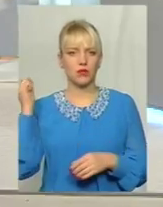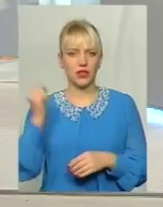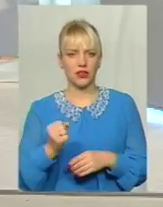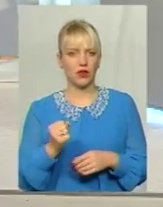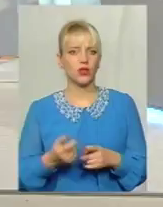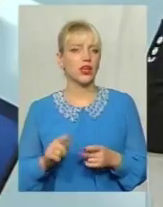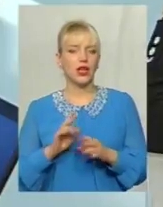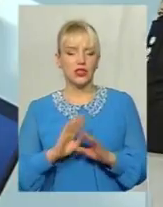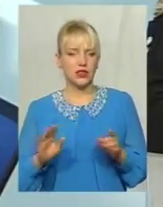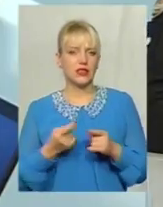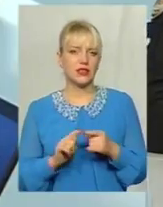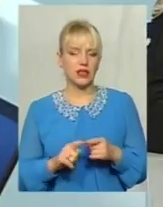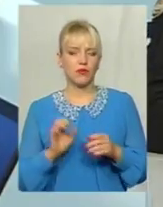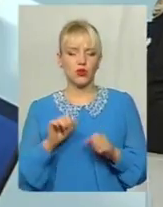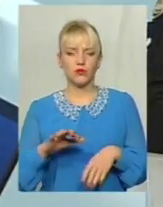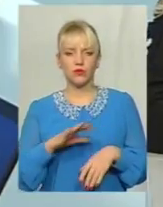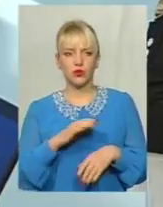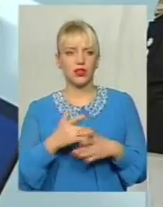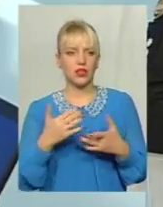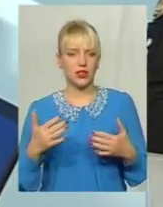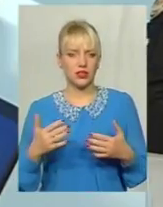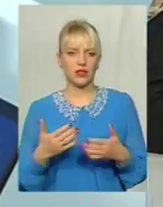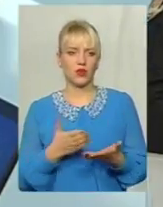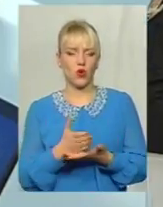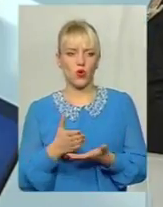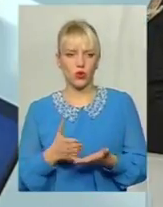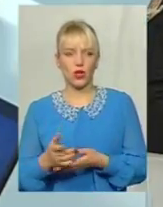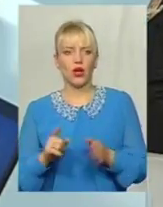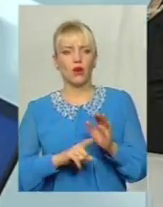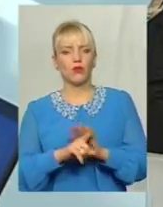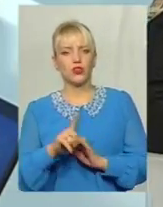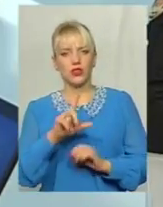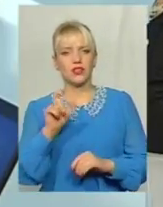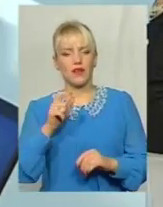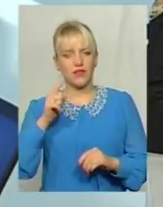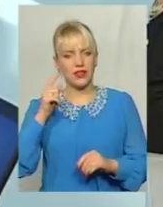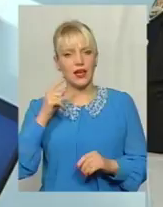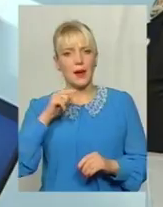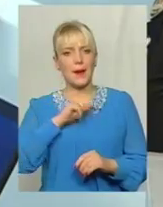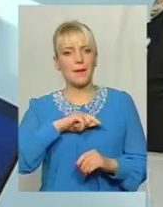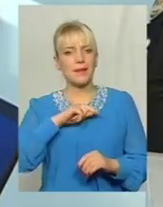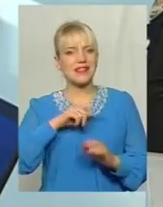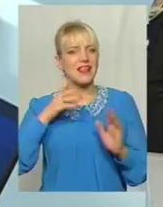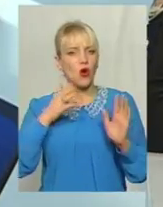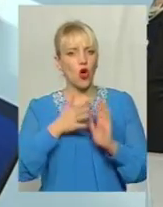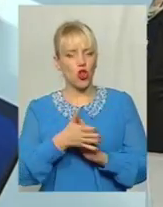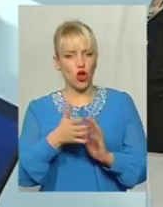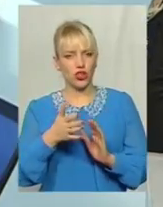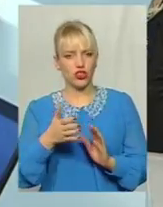Ні, звичайно, насильство в сім'ї може бути різного роду Це починаючи від психологічного насильства і